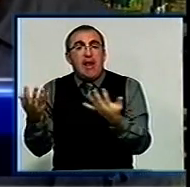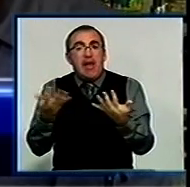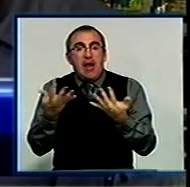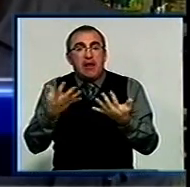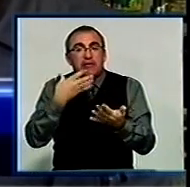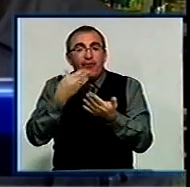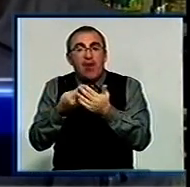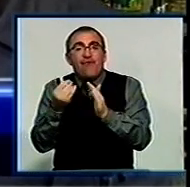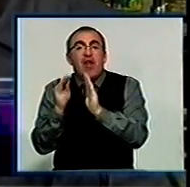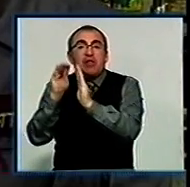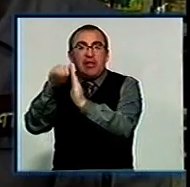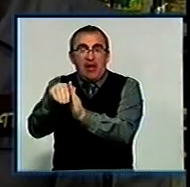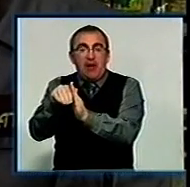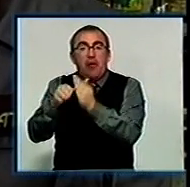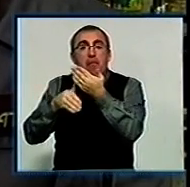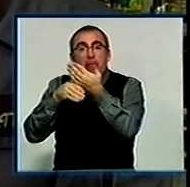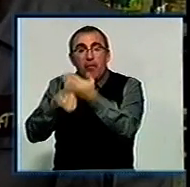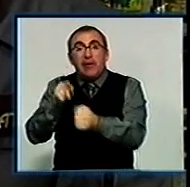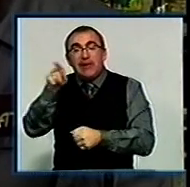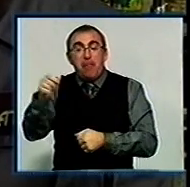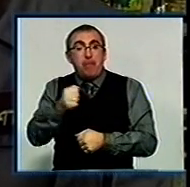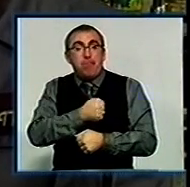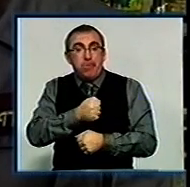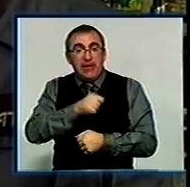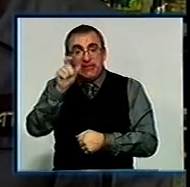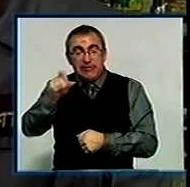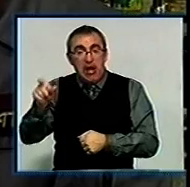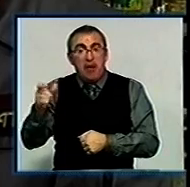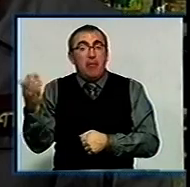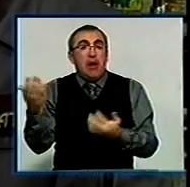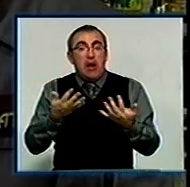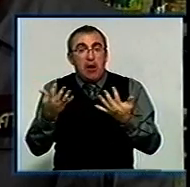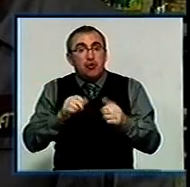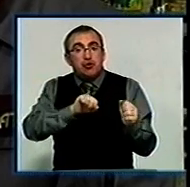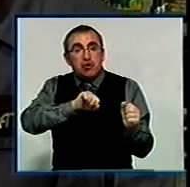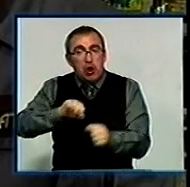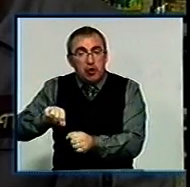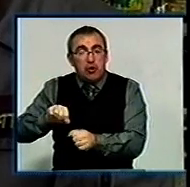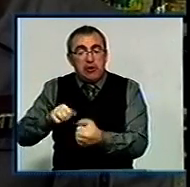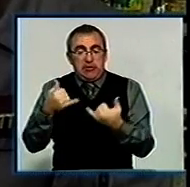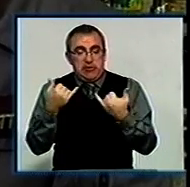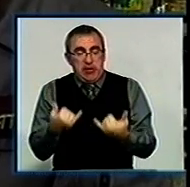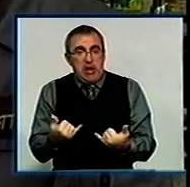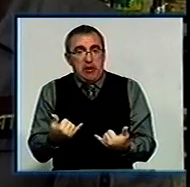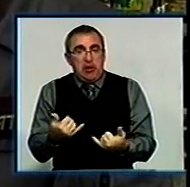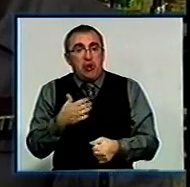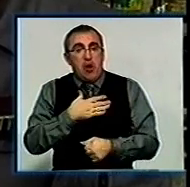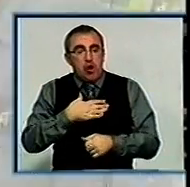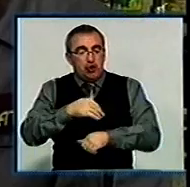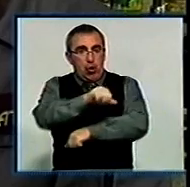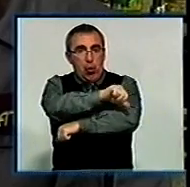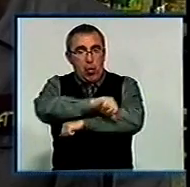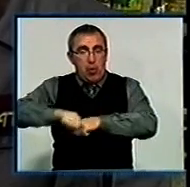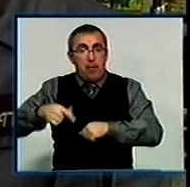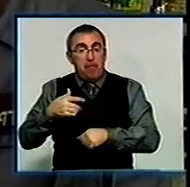свій внесок, зробити для допомоги тим бійцям, які захищають зараз наші кордони.